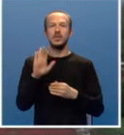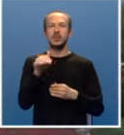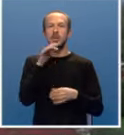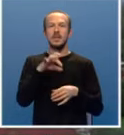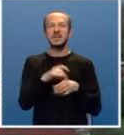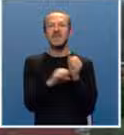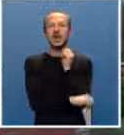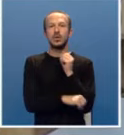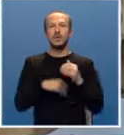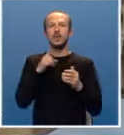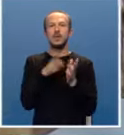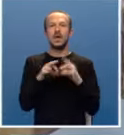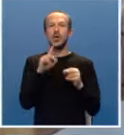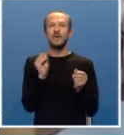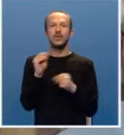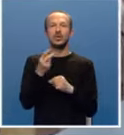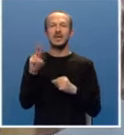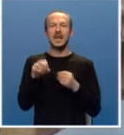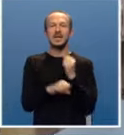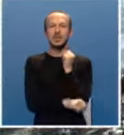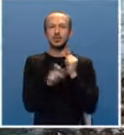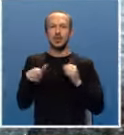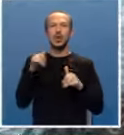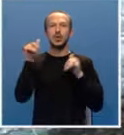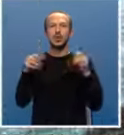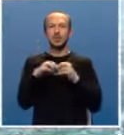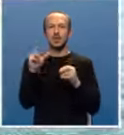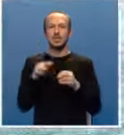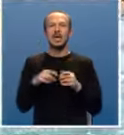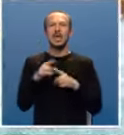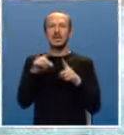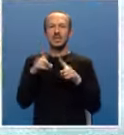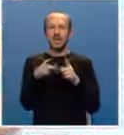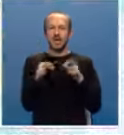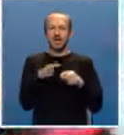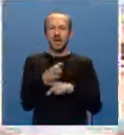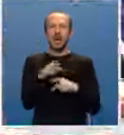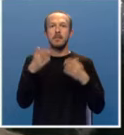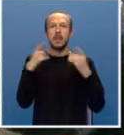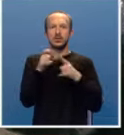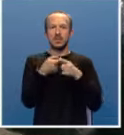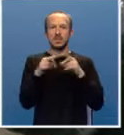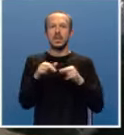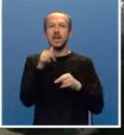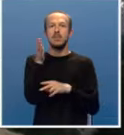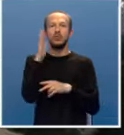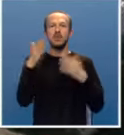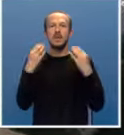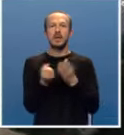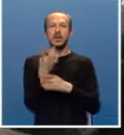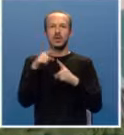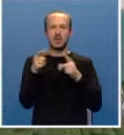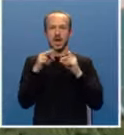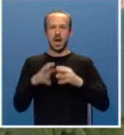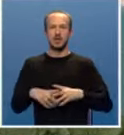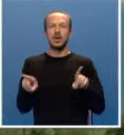Medicinski fakultet na kojem je se više stranih studenata, turistički viseri, rafting na Tari, Nacionalni park Sutjeska i budući park prirode